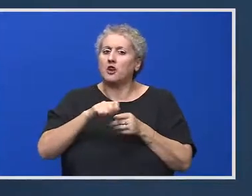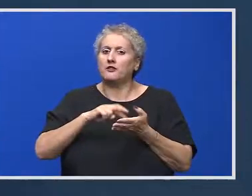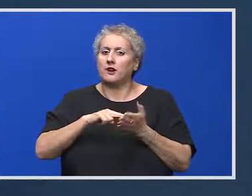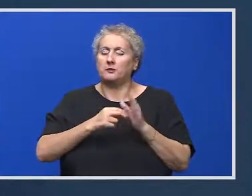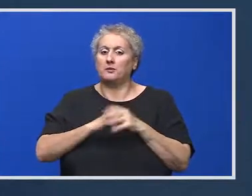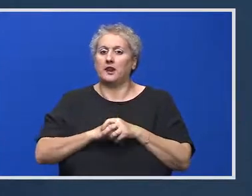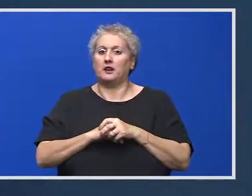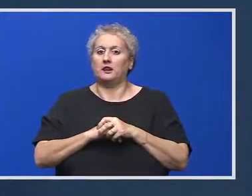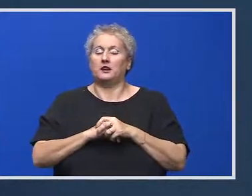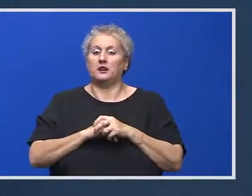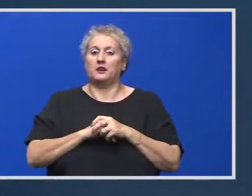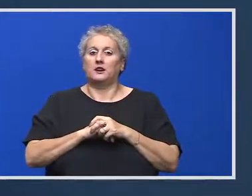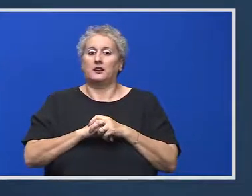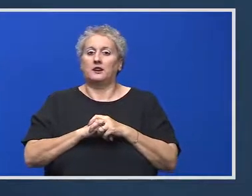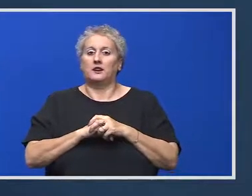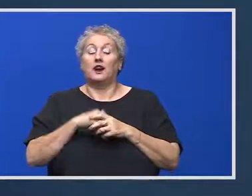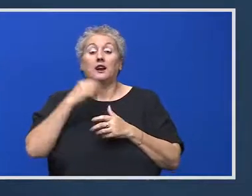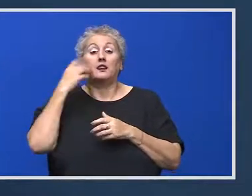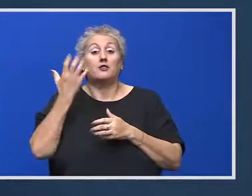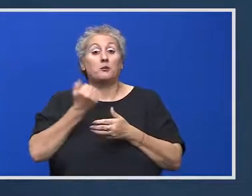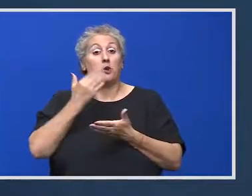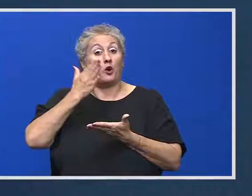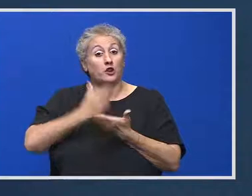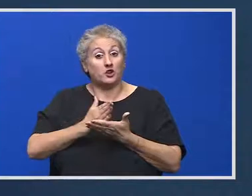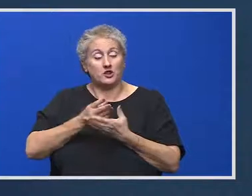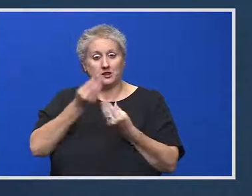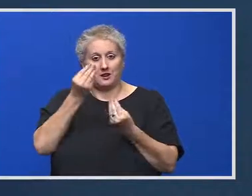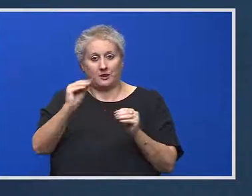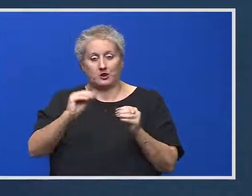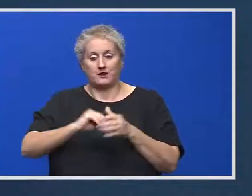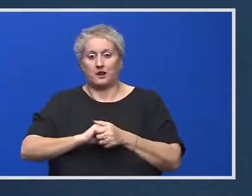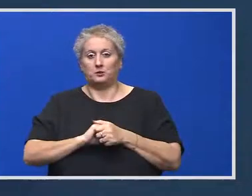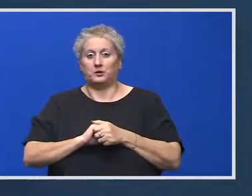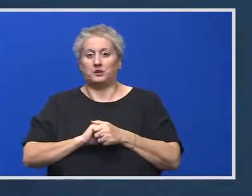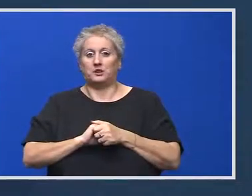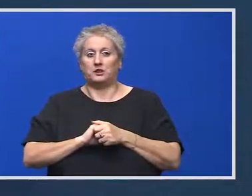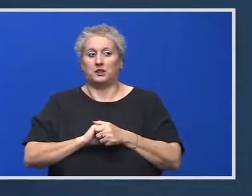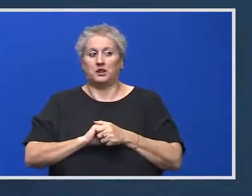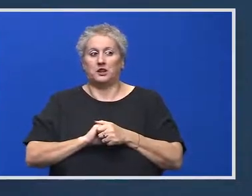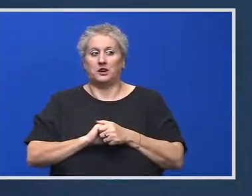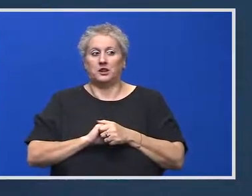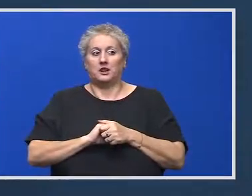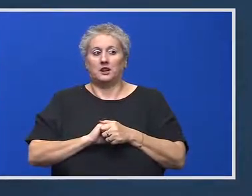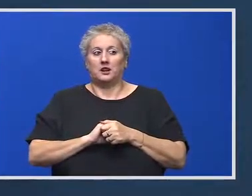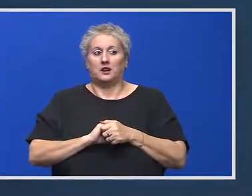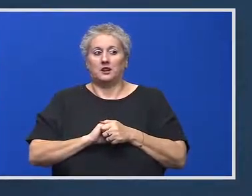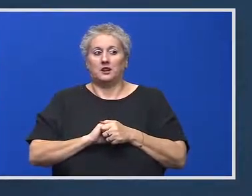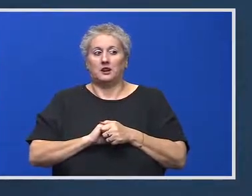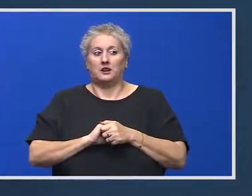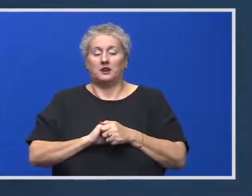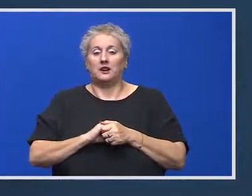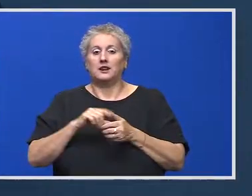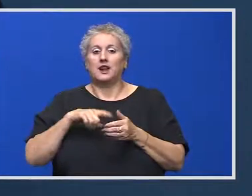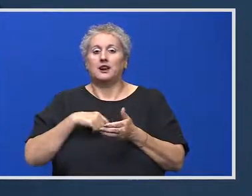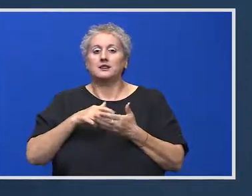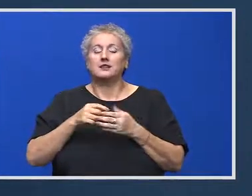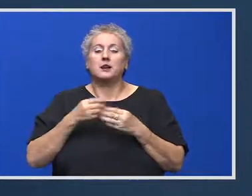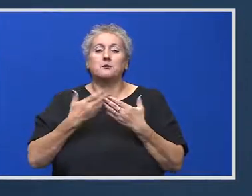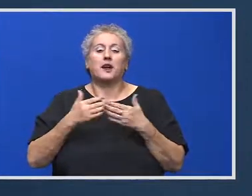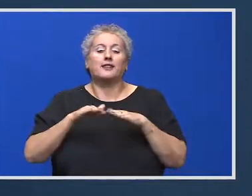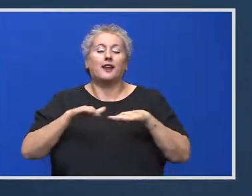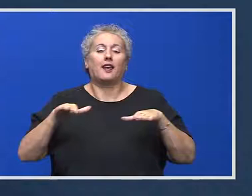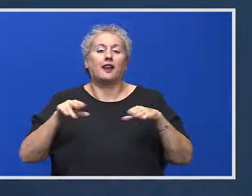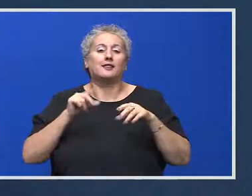Vreți să faceți un exit? Când vom lua o decizie, vă vom anunța, bineînțeles. Bună ziua, domnule premier, pentru că toți suntem pe terenul educației.